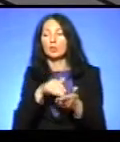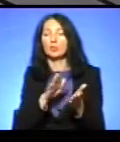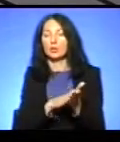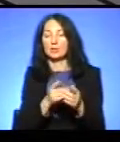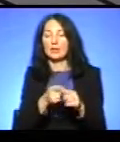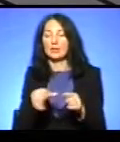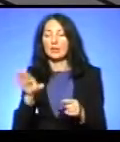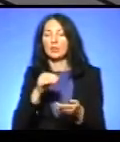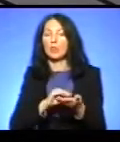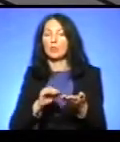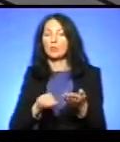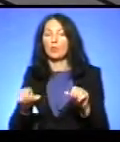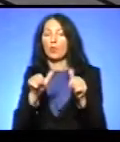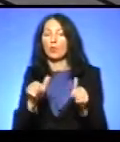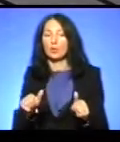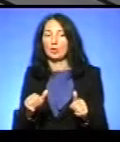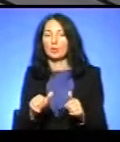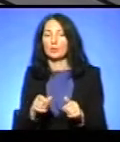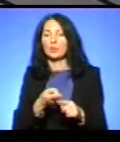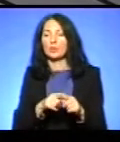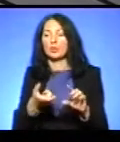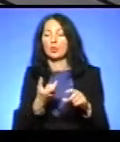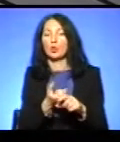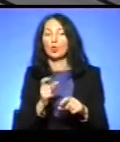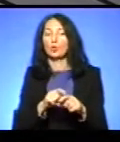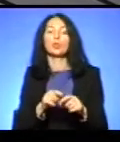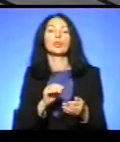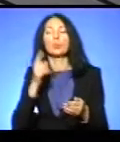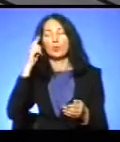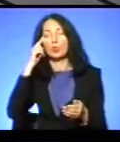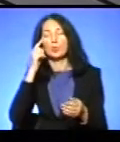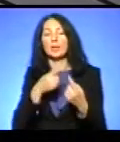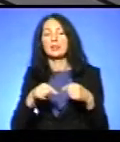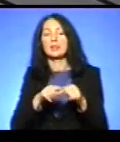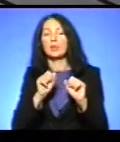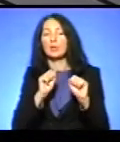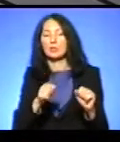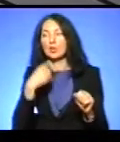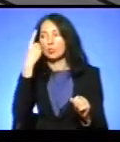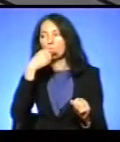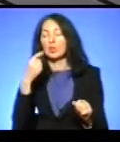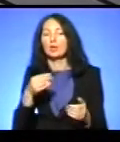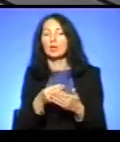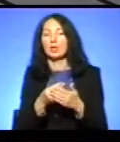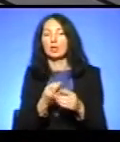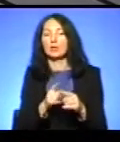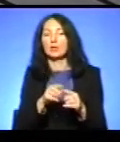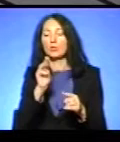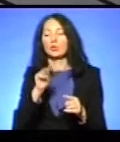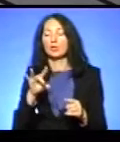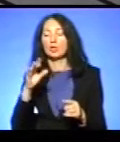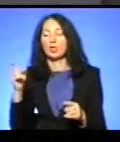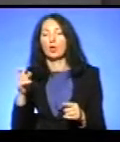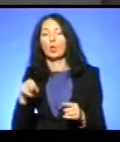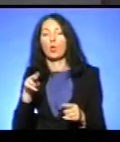оформлено. Крім того, дуже продумана система захисту персональних даних, фактично, цими штрих-кодами. Так, власне, це